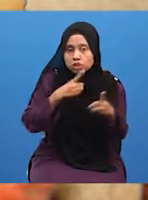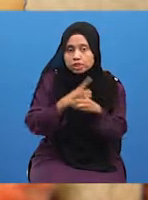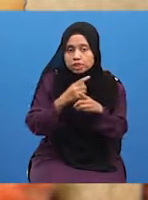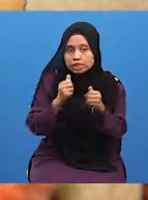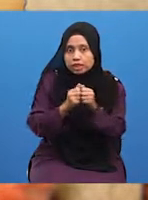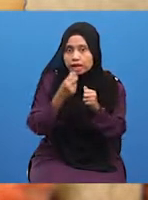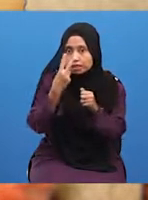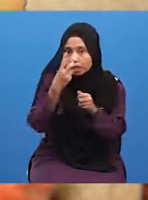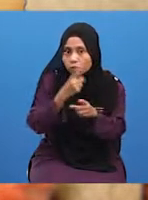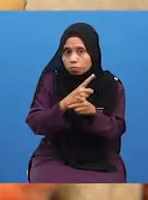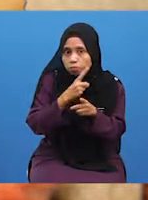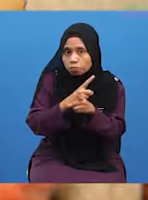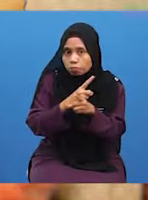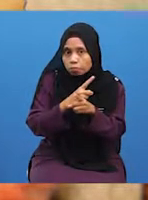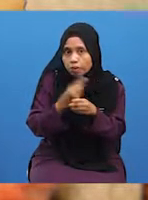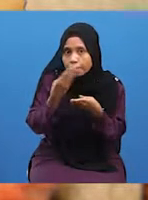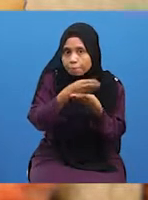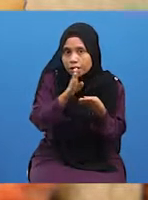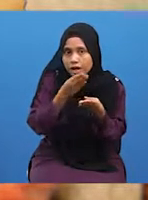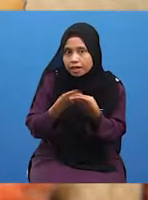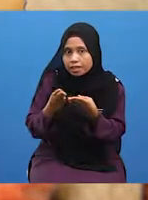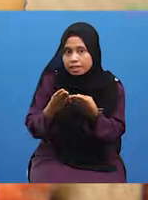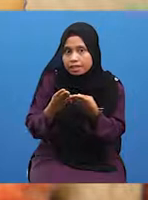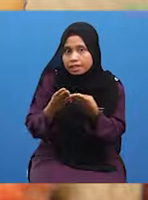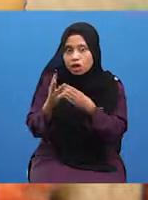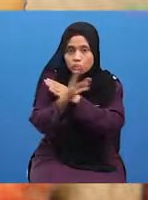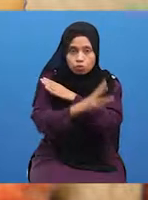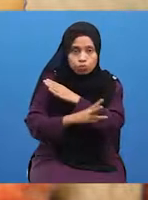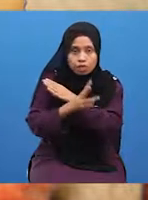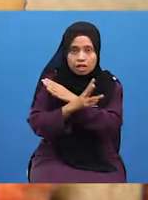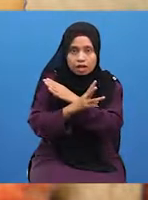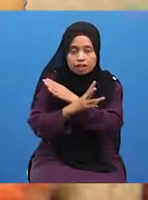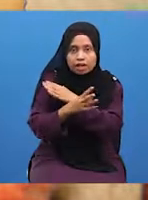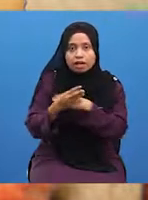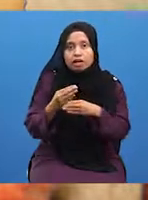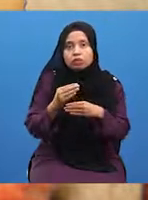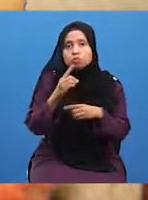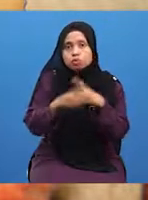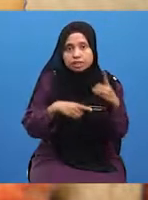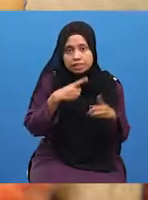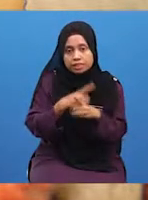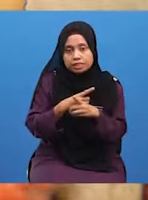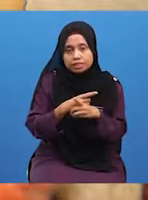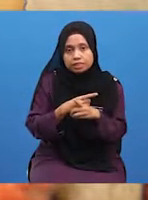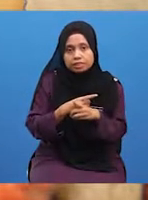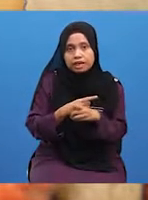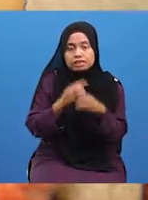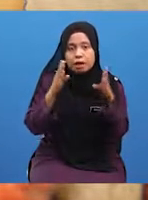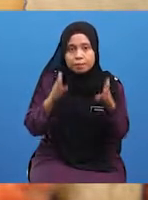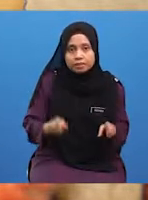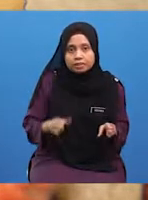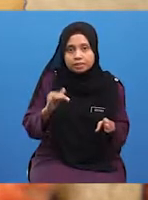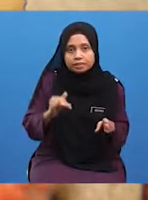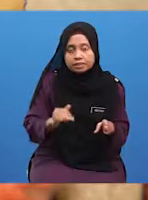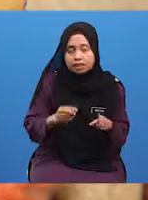menitik beratkan tentang pembahagian wilayah dunia dan pembahagian suku-suku bangsa yang